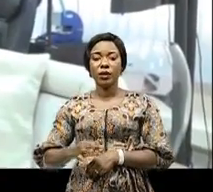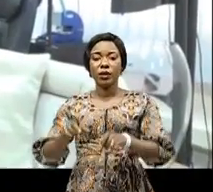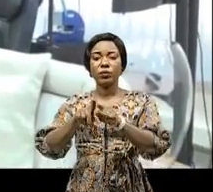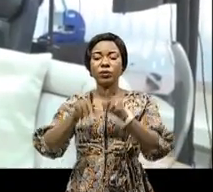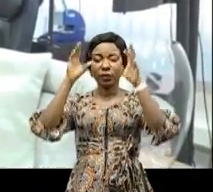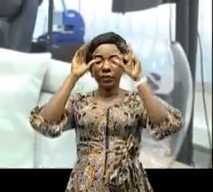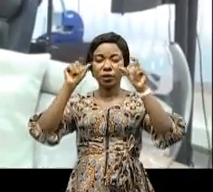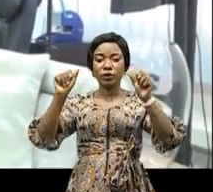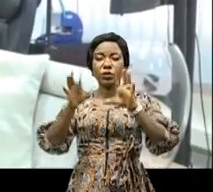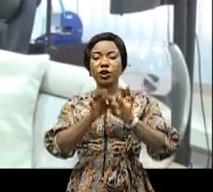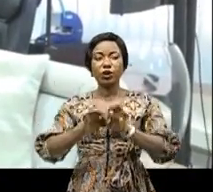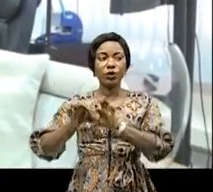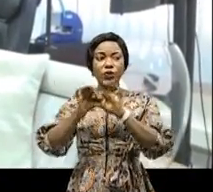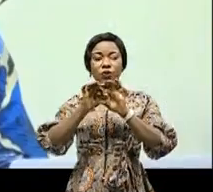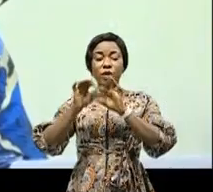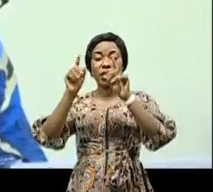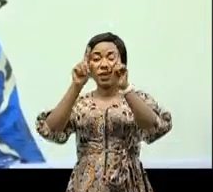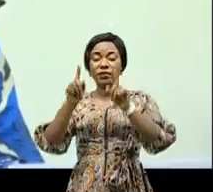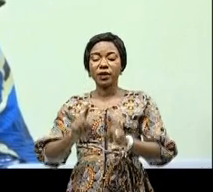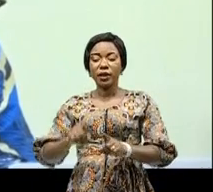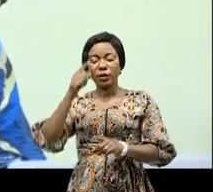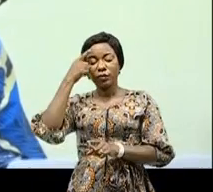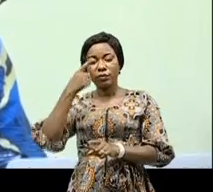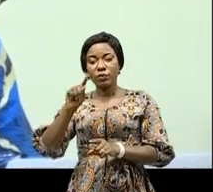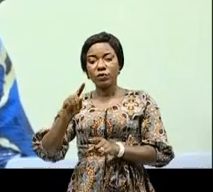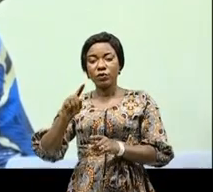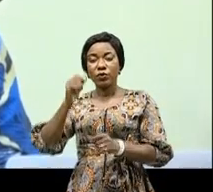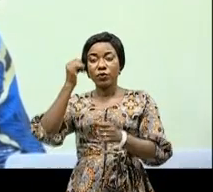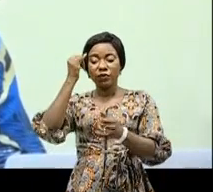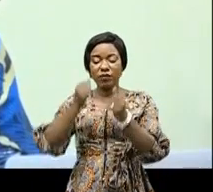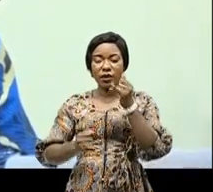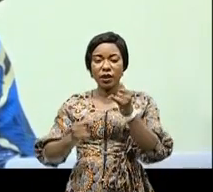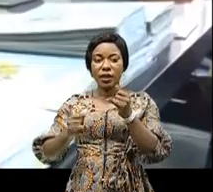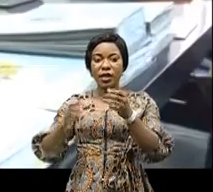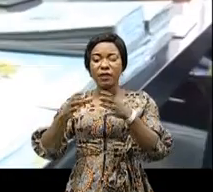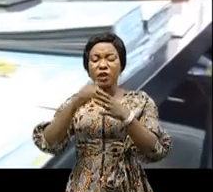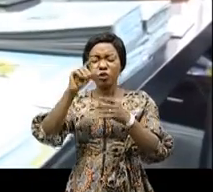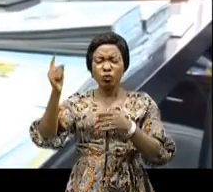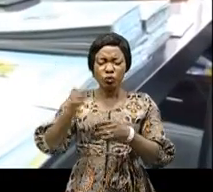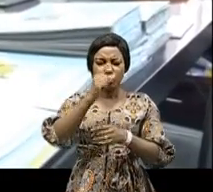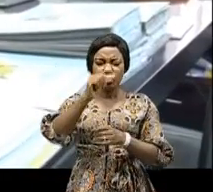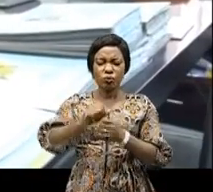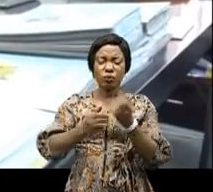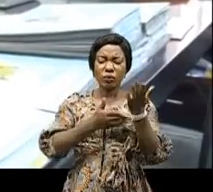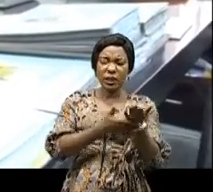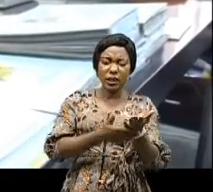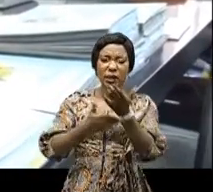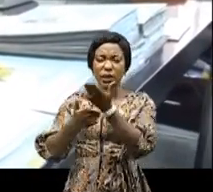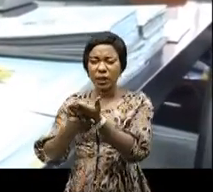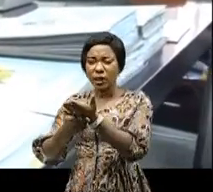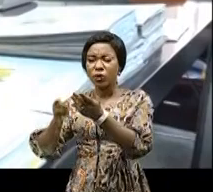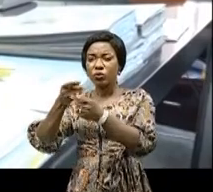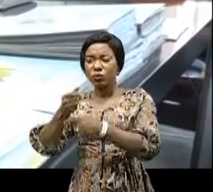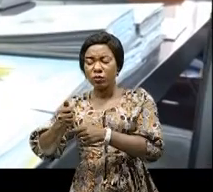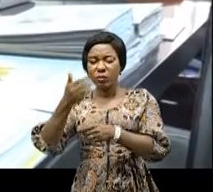exercice de l'Union africaine pour marquer une rupture d'avec la dépendance excessive à l'exportation des